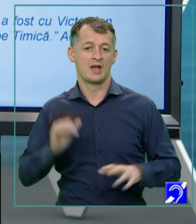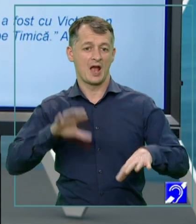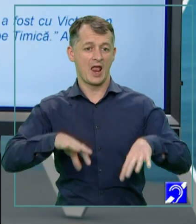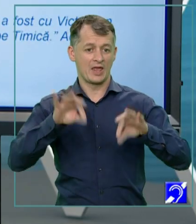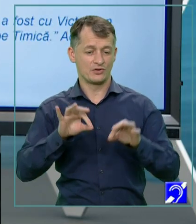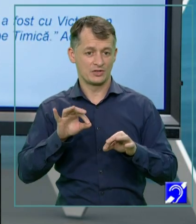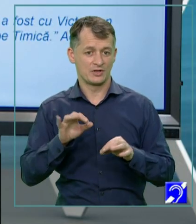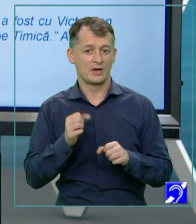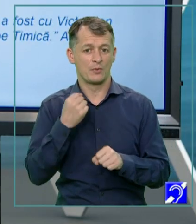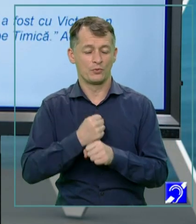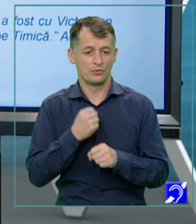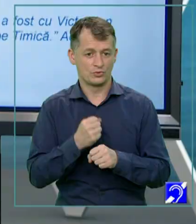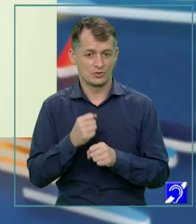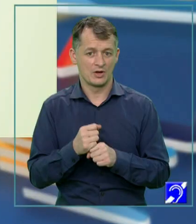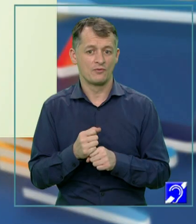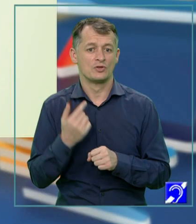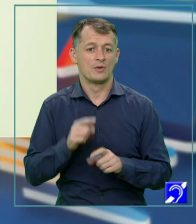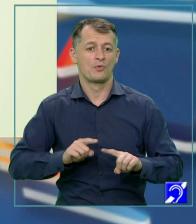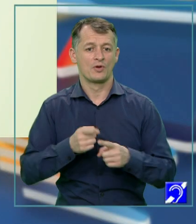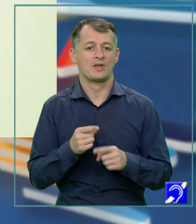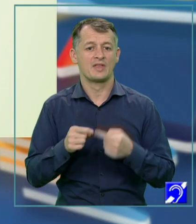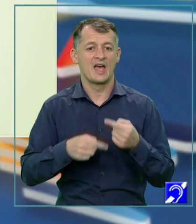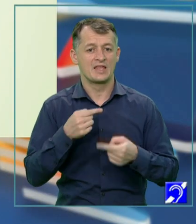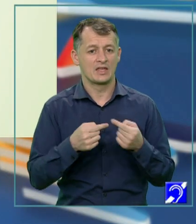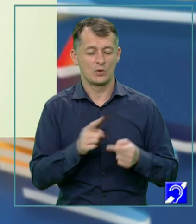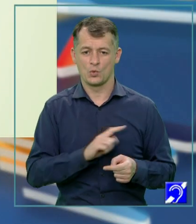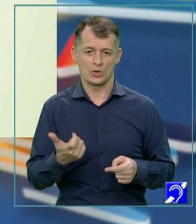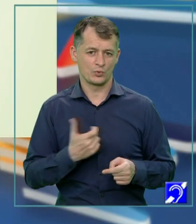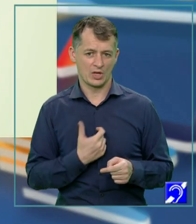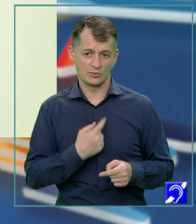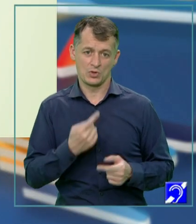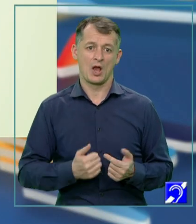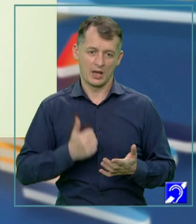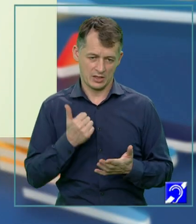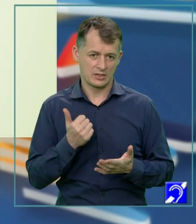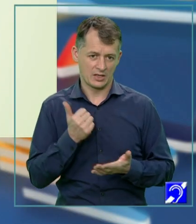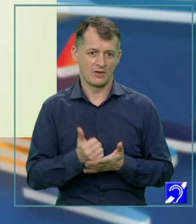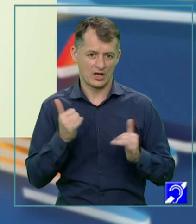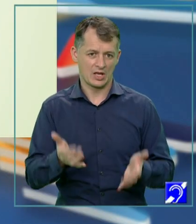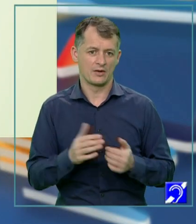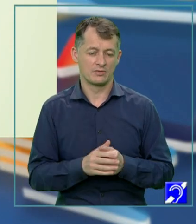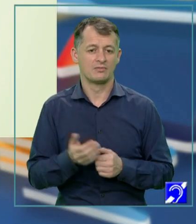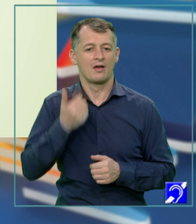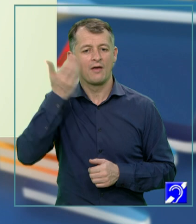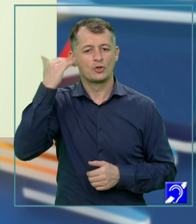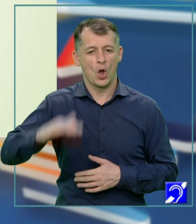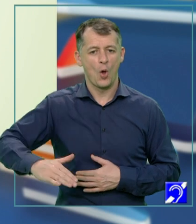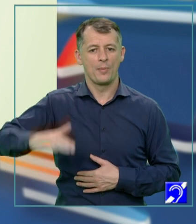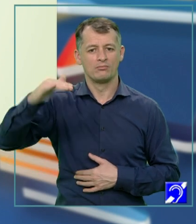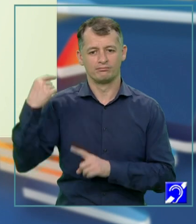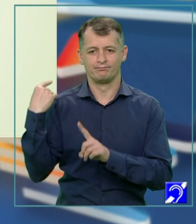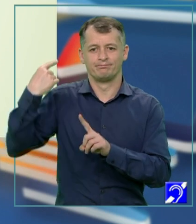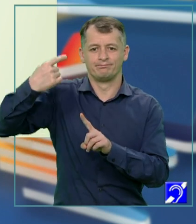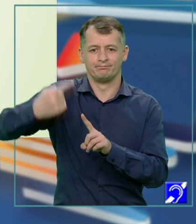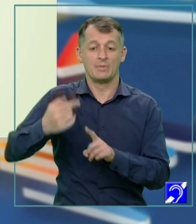de actor a fost determinată de ereditate. N-aș putea afirma. De mic copil, nu mi-am dorit altceva decât să fiu actor.